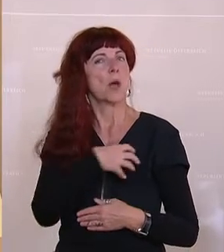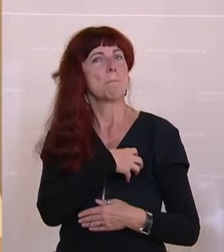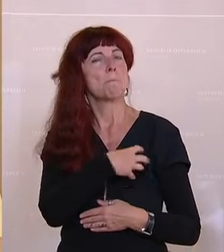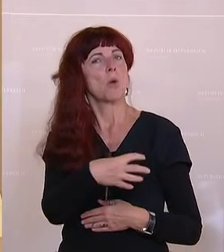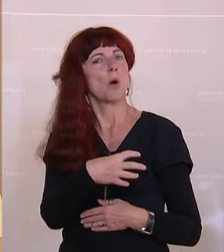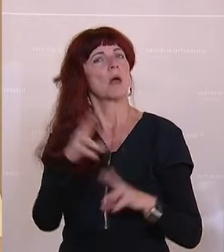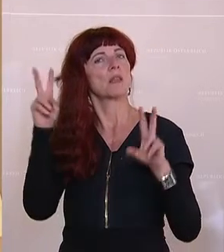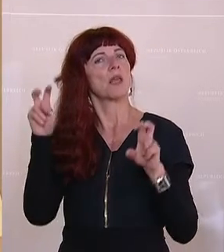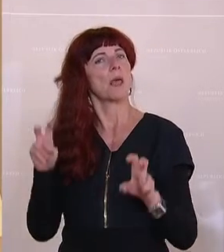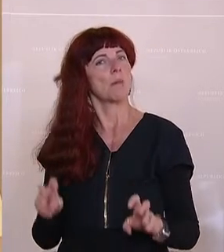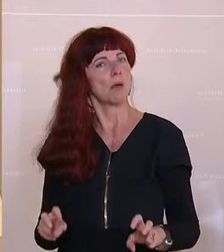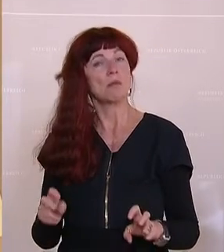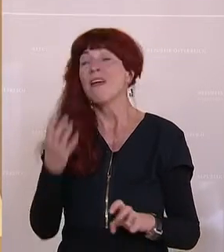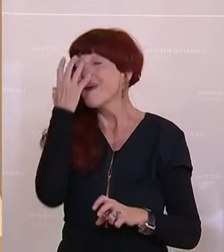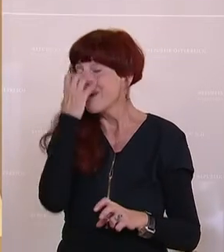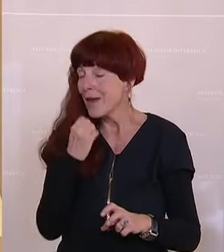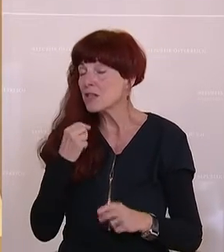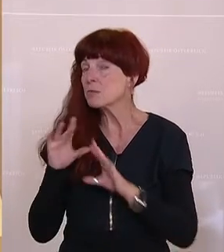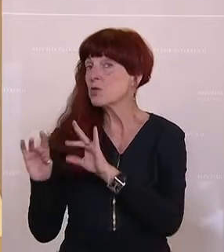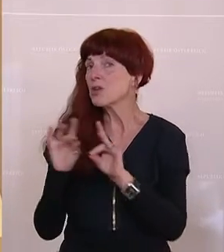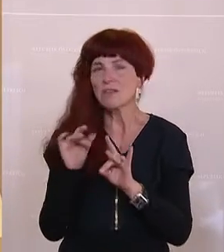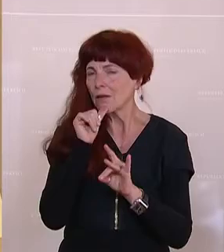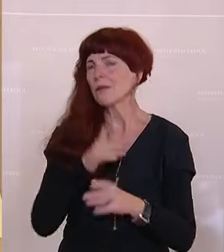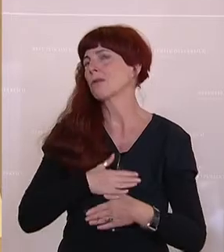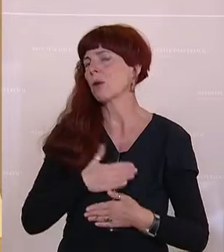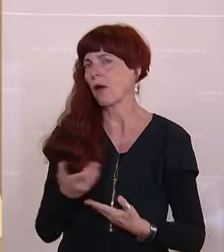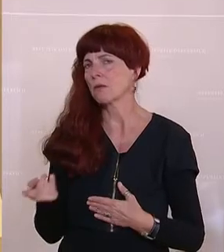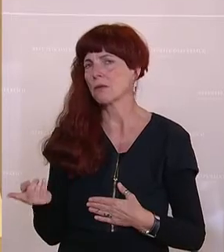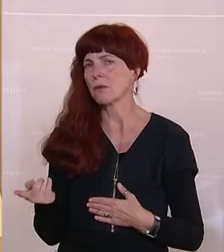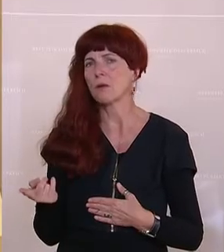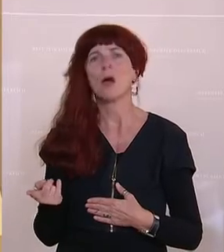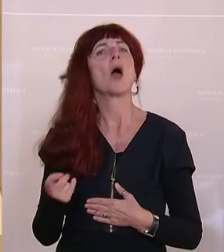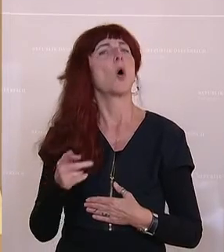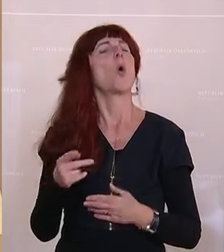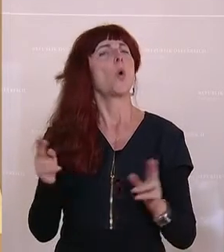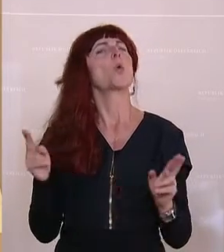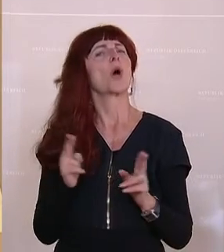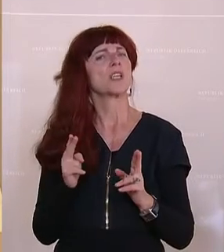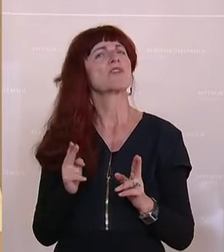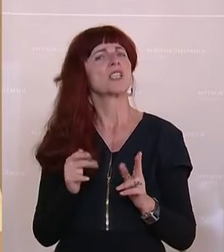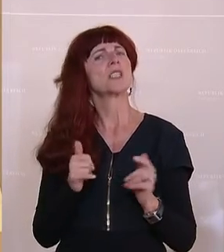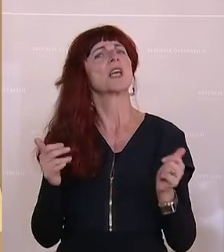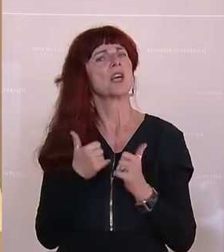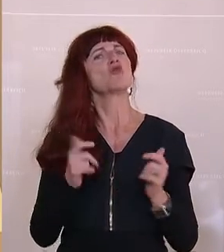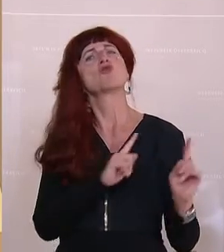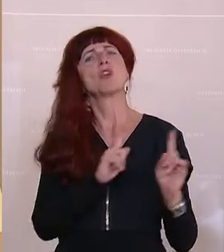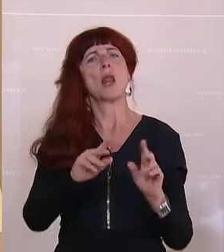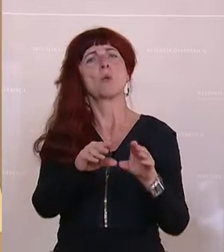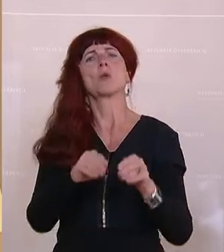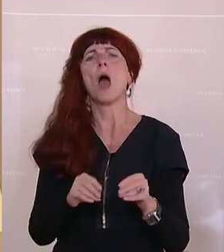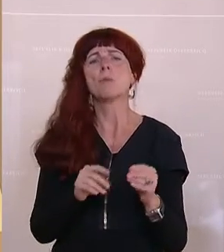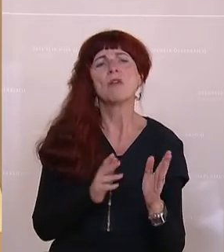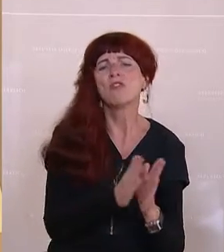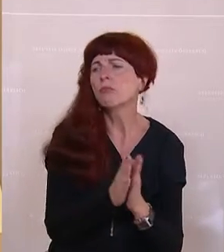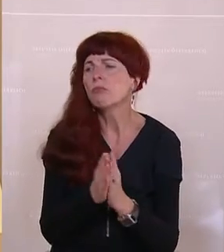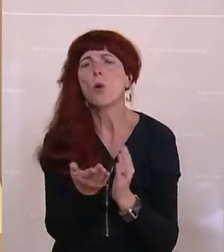Bürger sie ernsthaft auseinanderzusetzen, sondern es werden zwar kurzfristig Stellungnahmen eingeholt, aber dann,